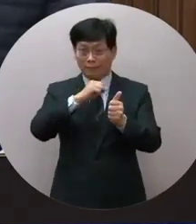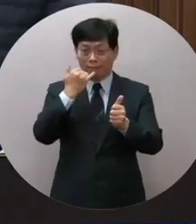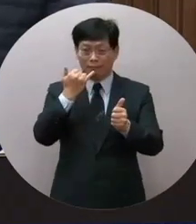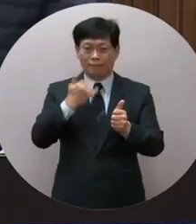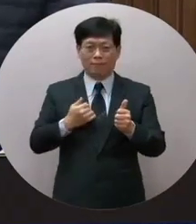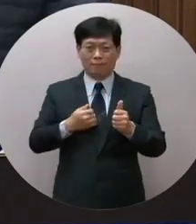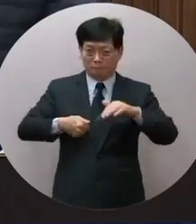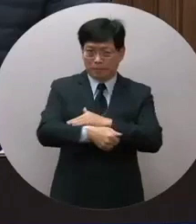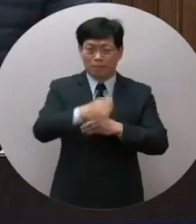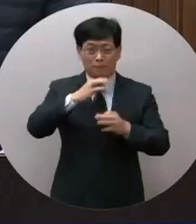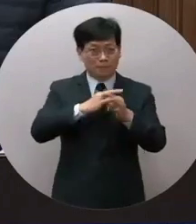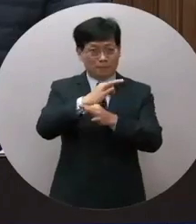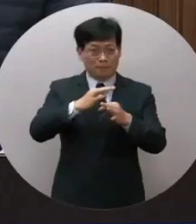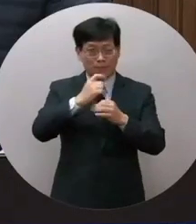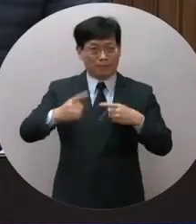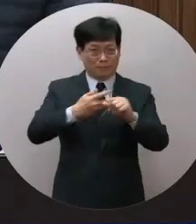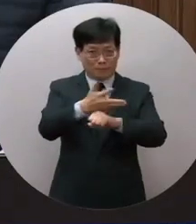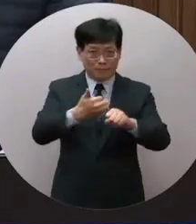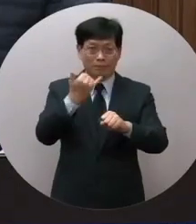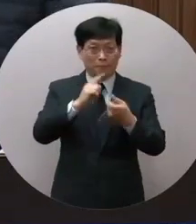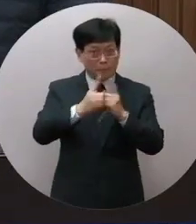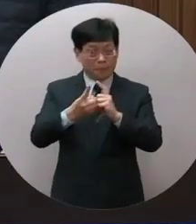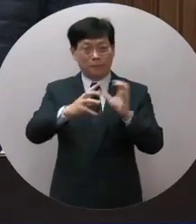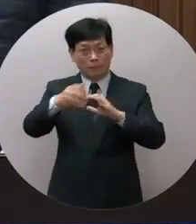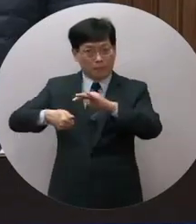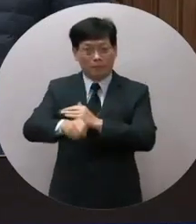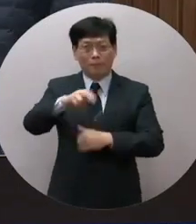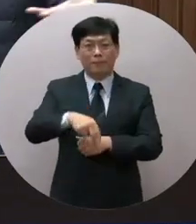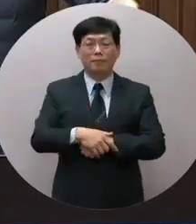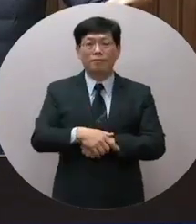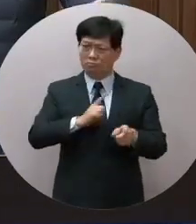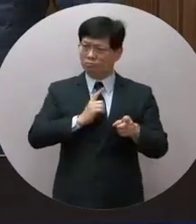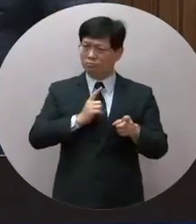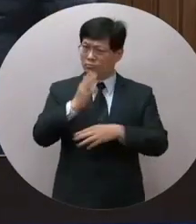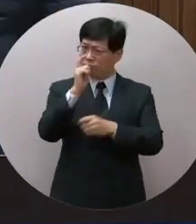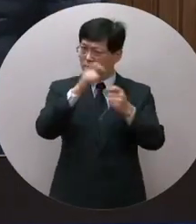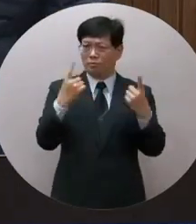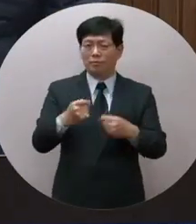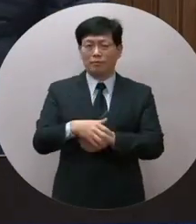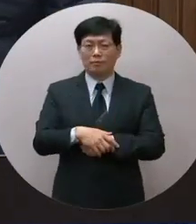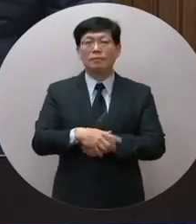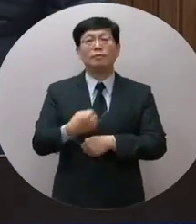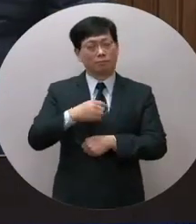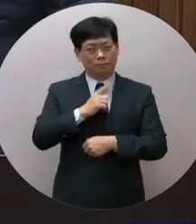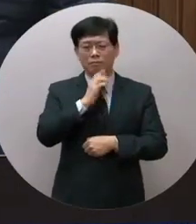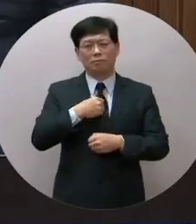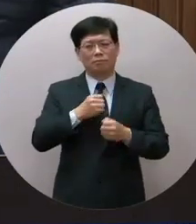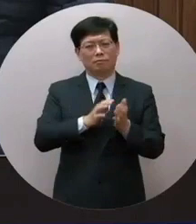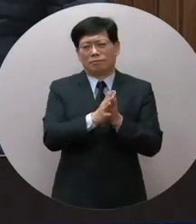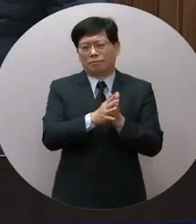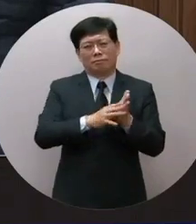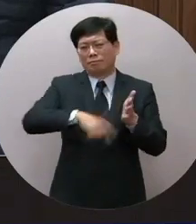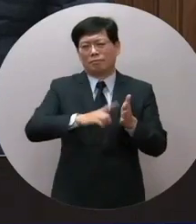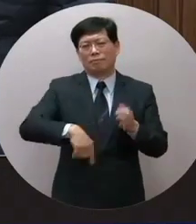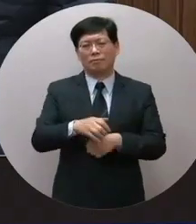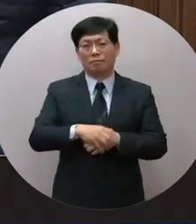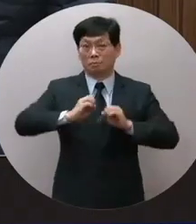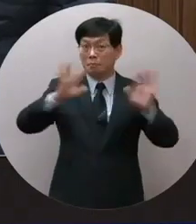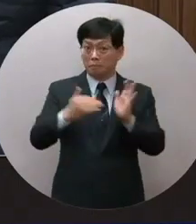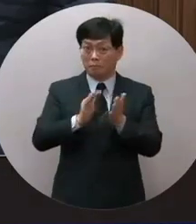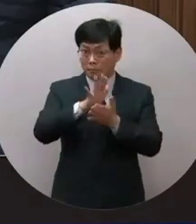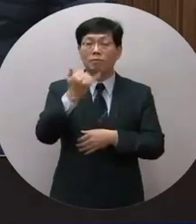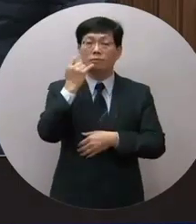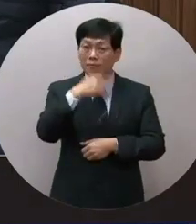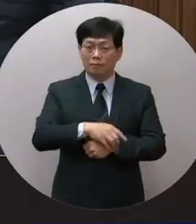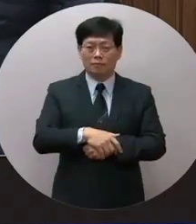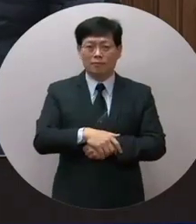邁向經濟自由島邁入濃入世界經濟體系院長你的私政目標是這樣子啊所以我的要求很簡單公布之後